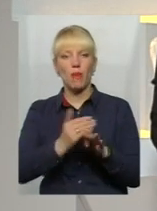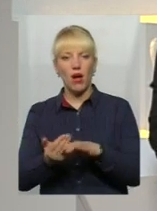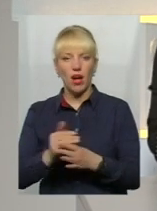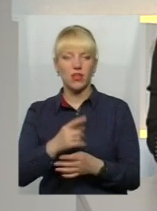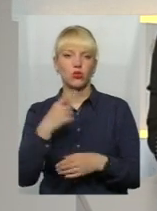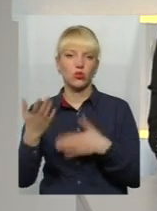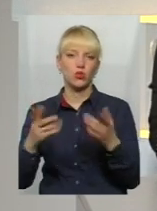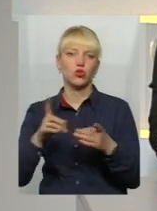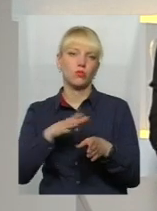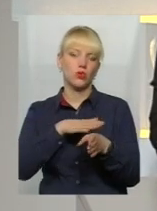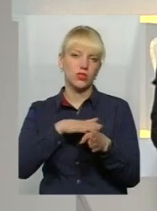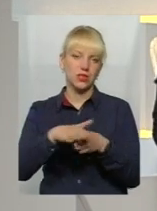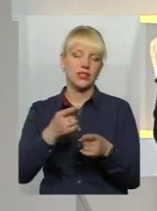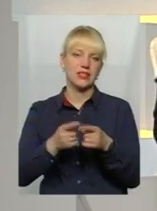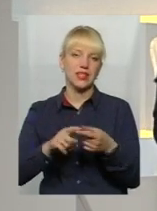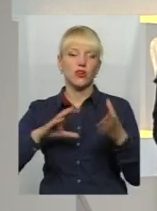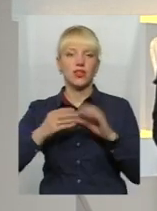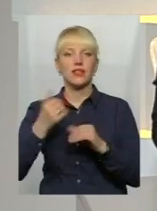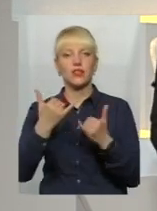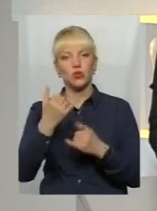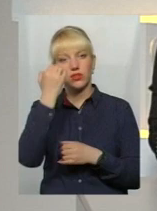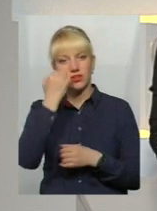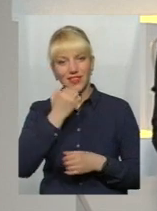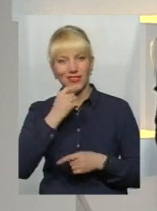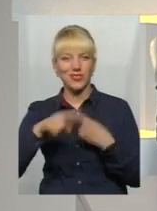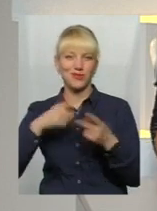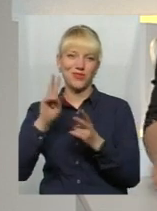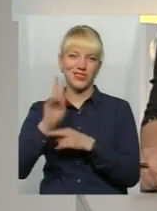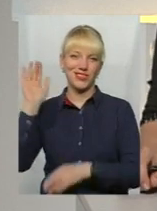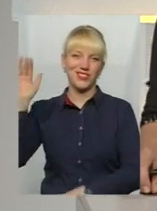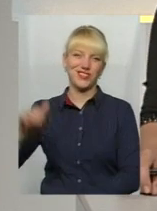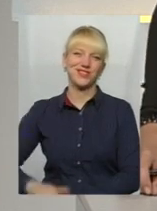щоб досягти цих результатів. На сьогодні всім дякую, до наступних зустрічей.